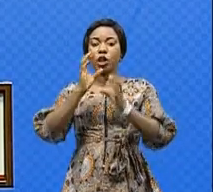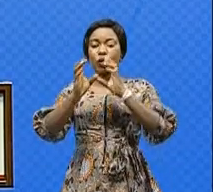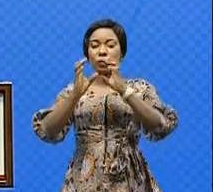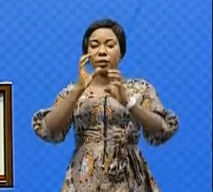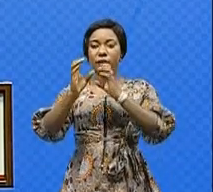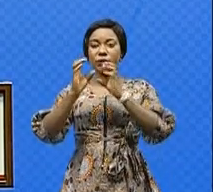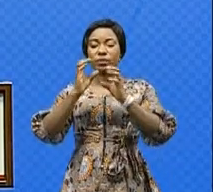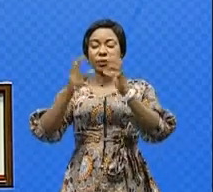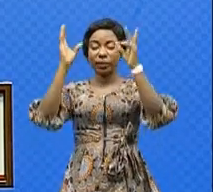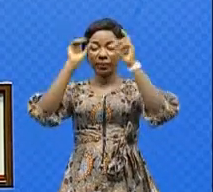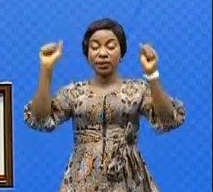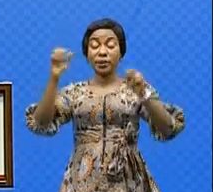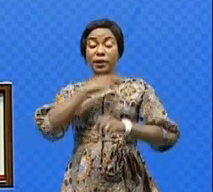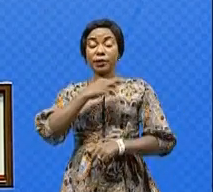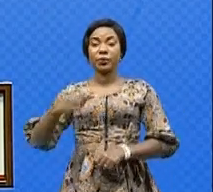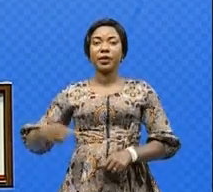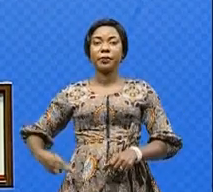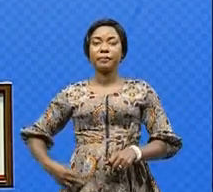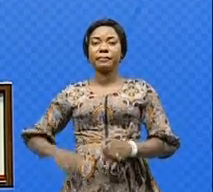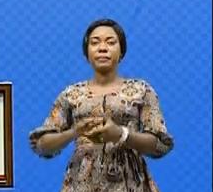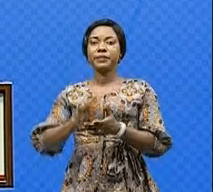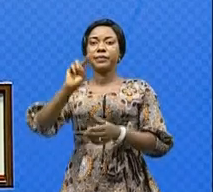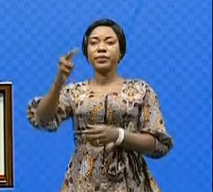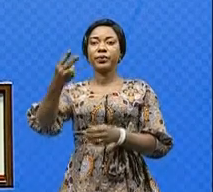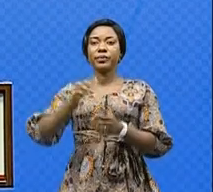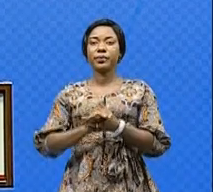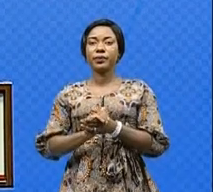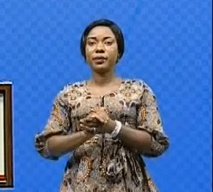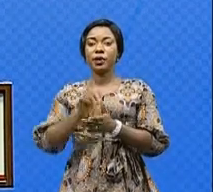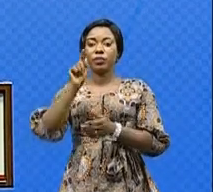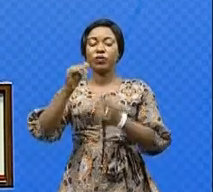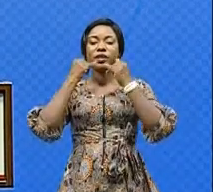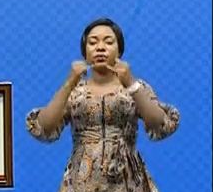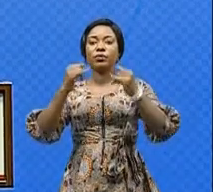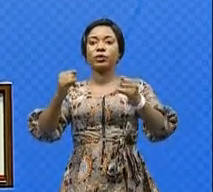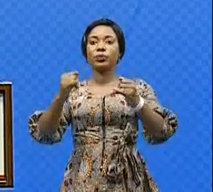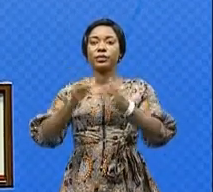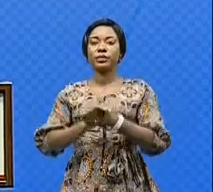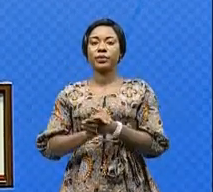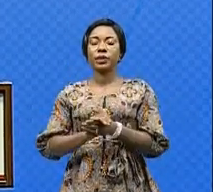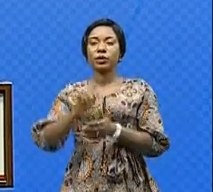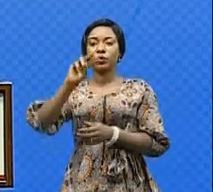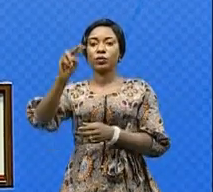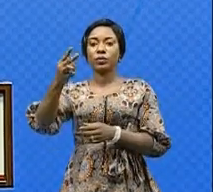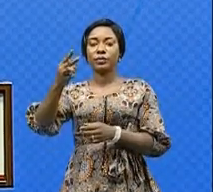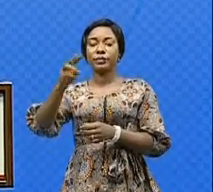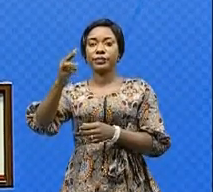du Président de la République, 2. Point d'information, 3.